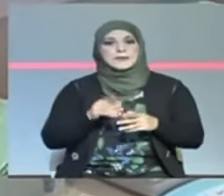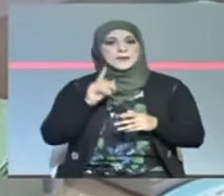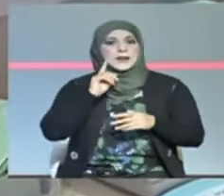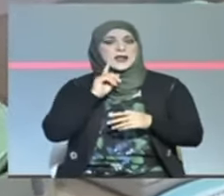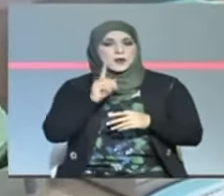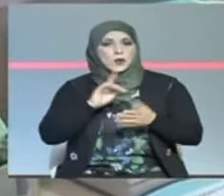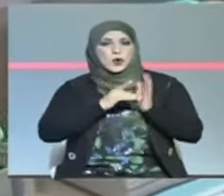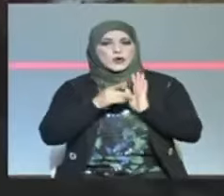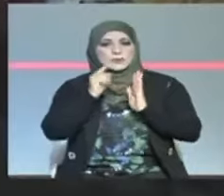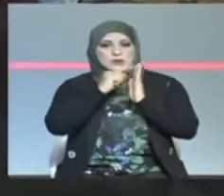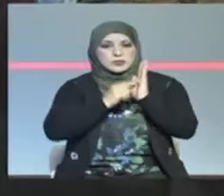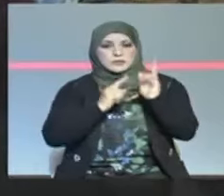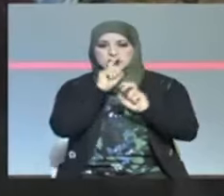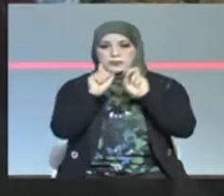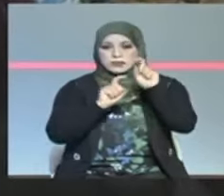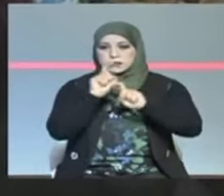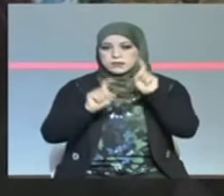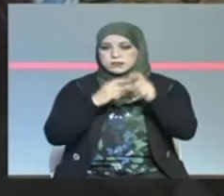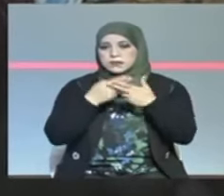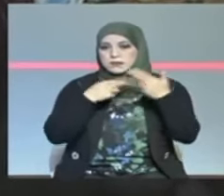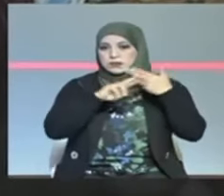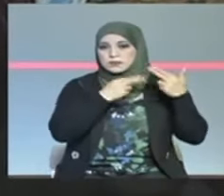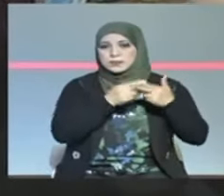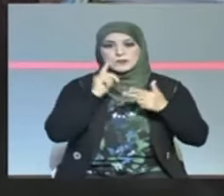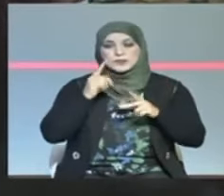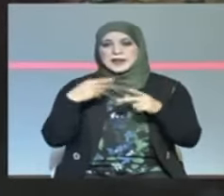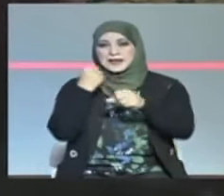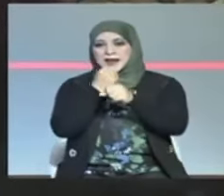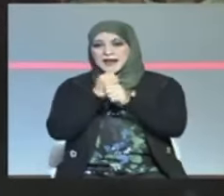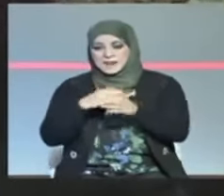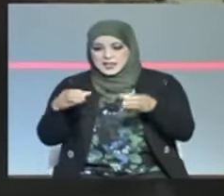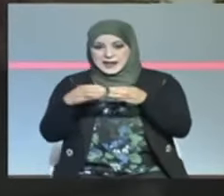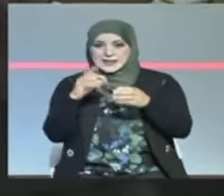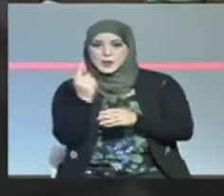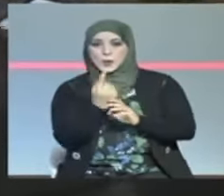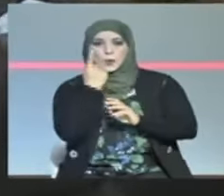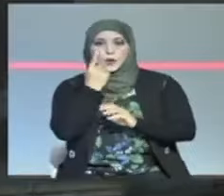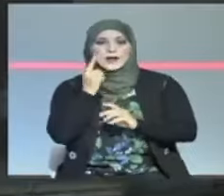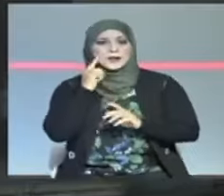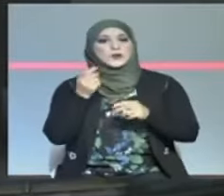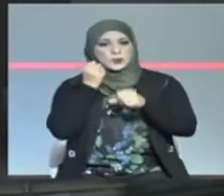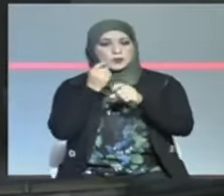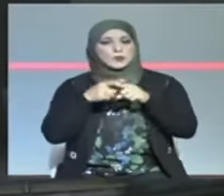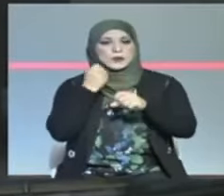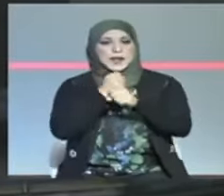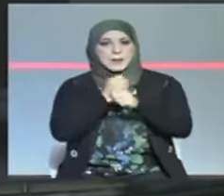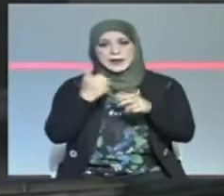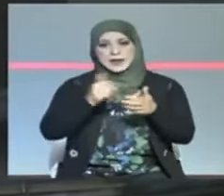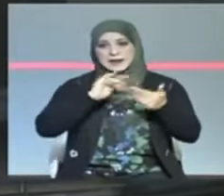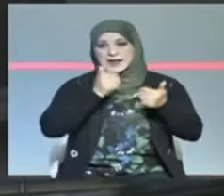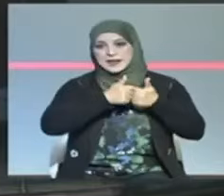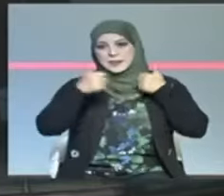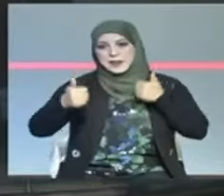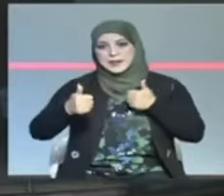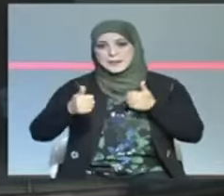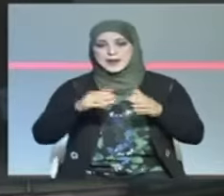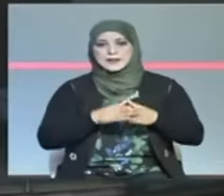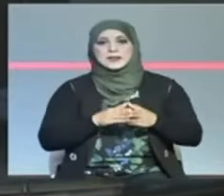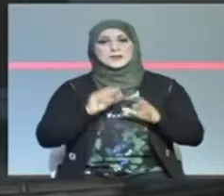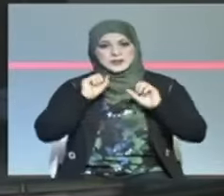عليها المشاركون في الاستشارة هو اعتماد العمل بنظام الحصة الواحدة وتعزيز العمل عن بعد نجم نظمر